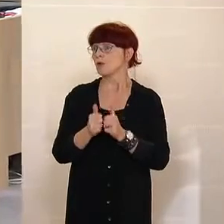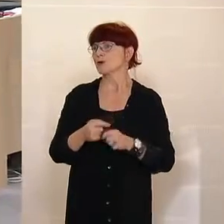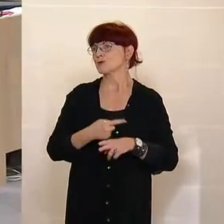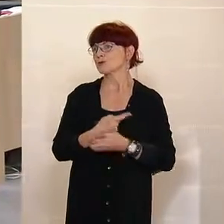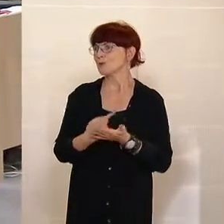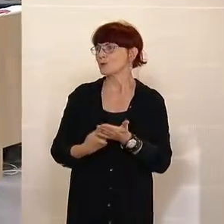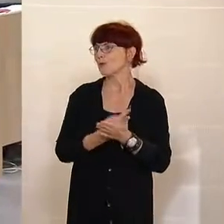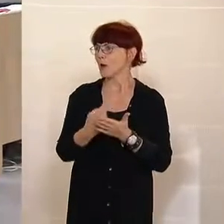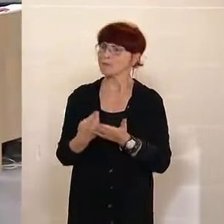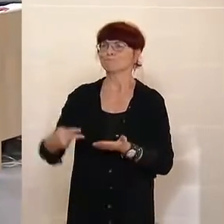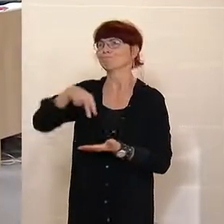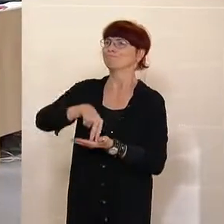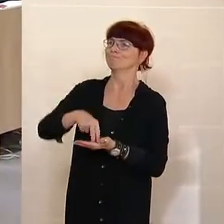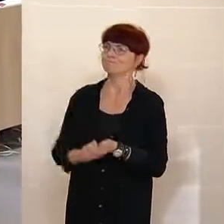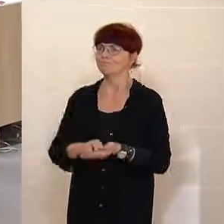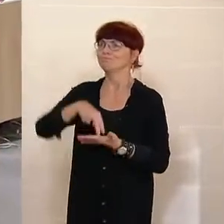ist wieder einstimmig. Ich danke recht herzlich.